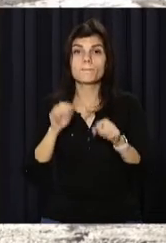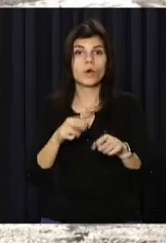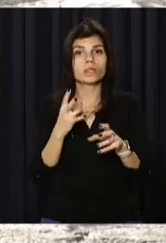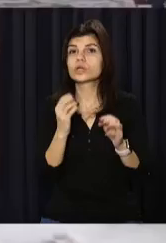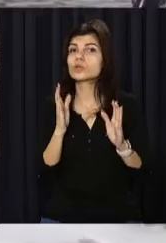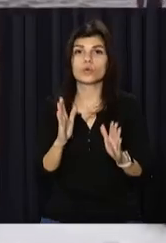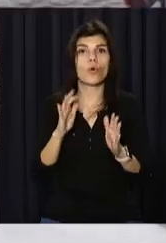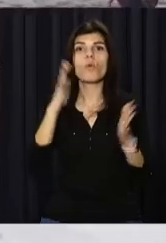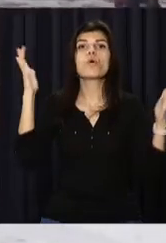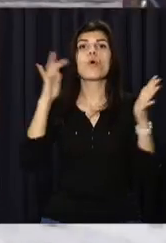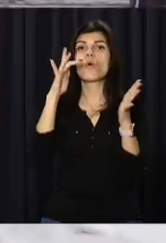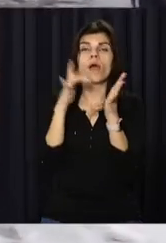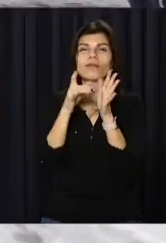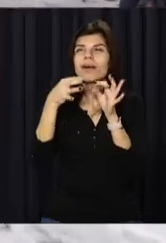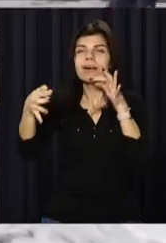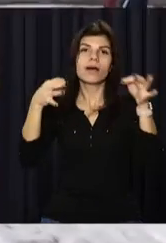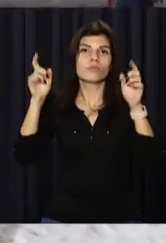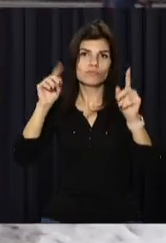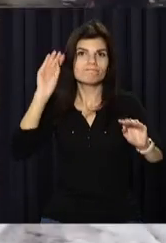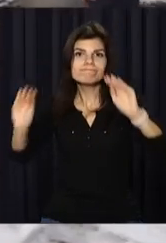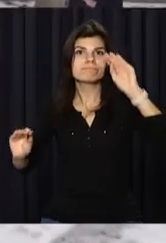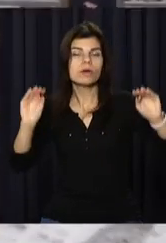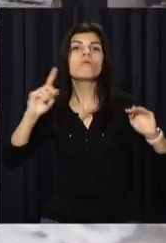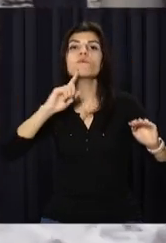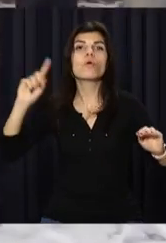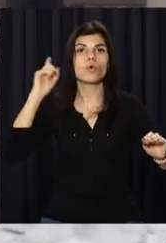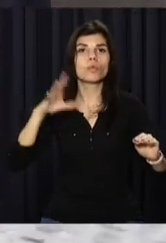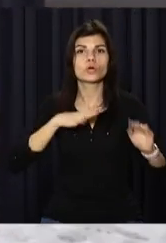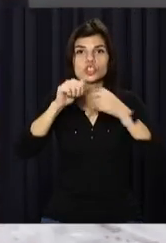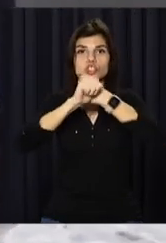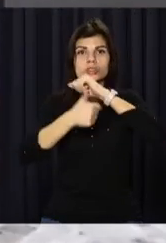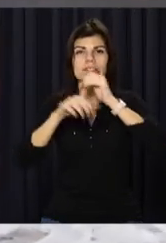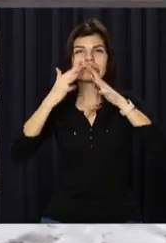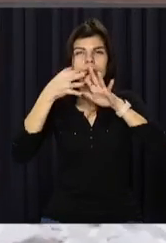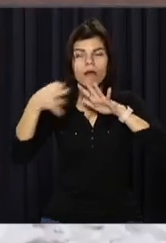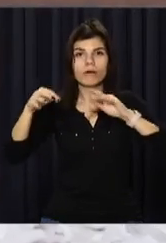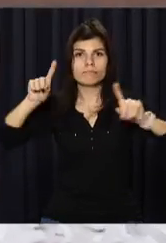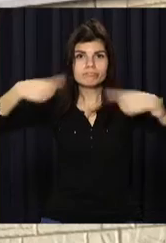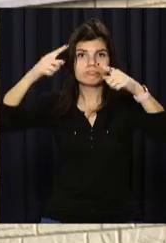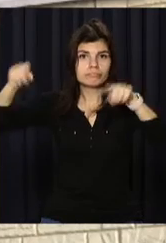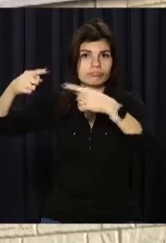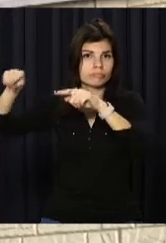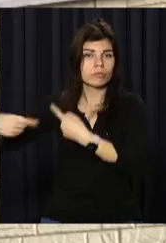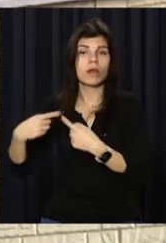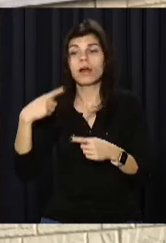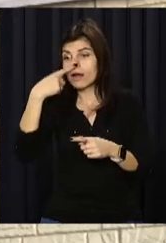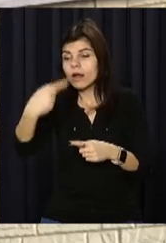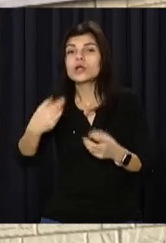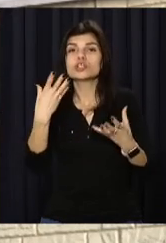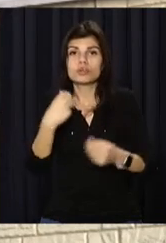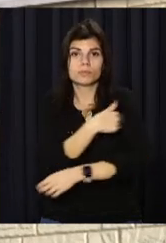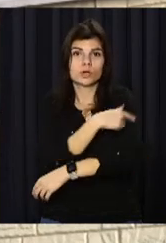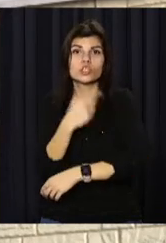лише жителям великих міст, але й найвіддаленіших територій. Торік в області звели 16 сільських амбулаторій. Незабаром до них додасться й